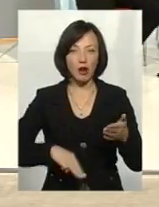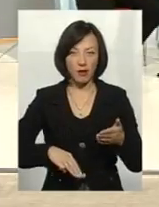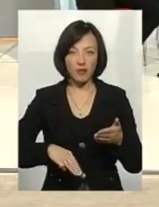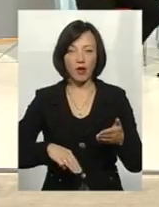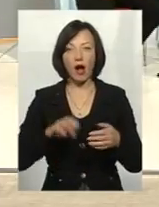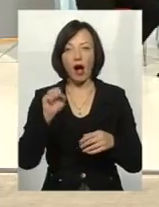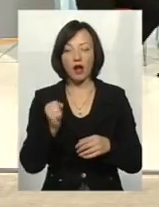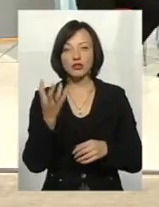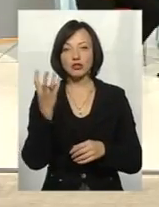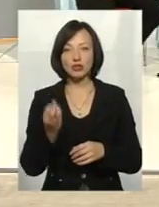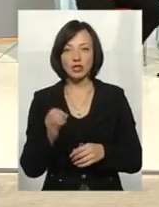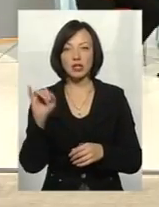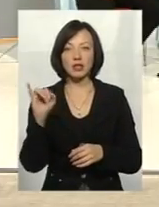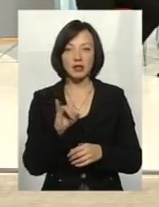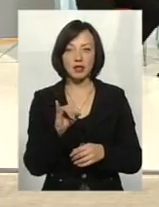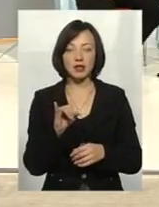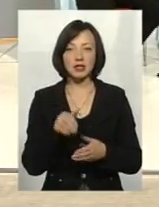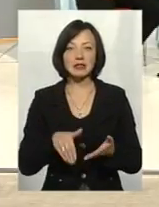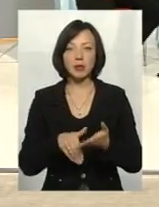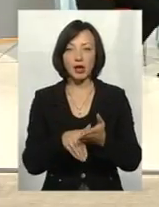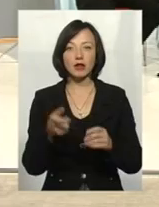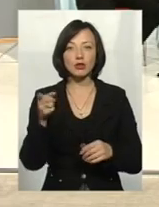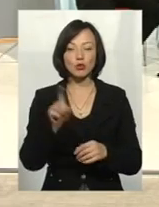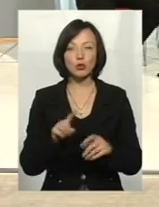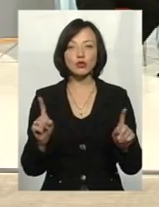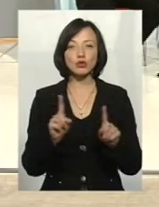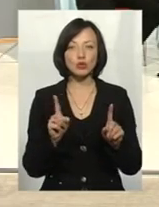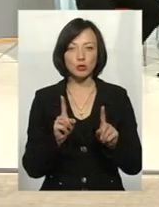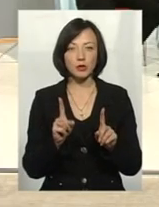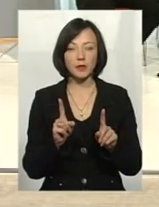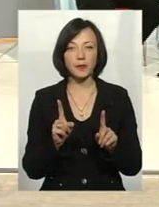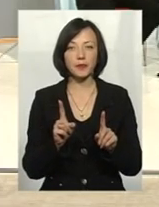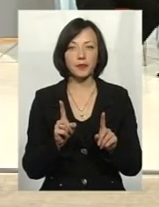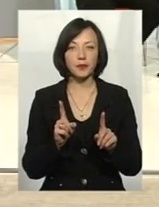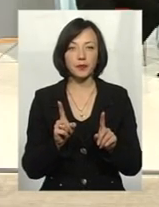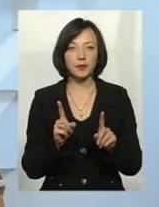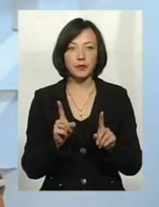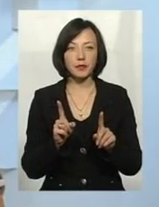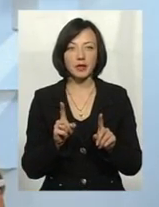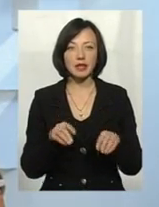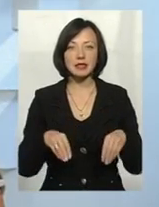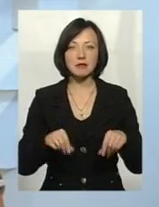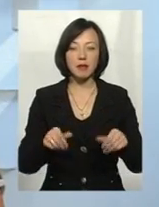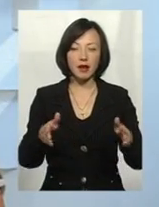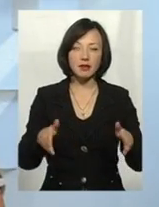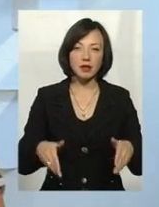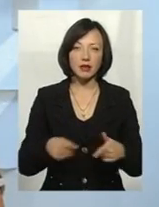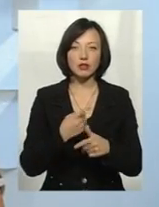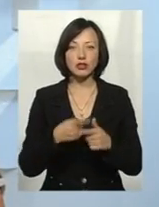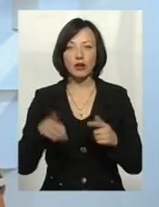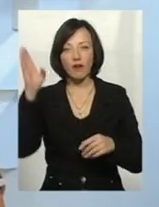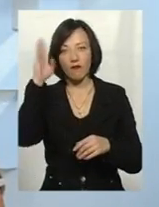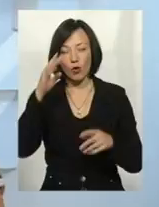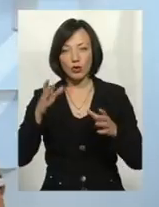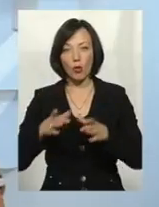а ще й сприяти тому, щоб чи та земельна ділянка, чи тивовний об